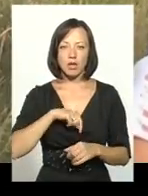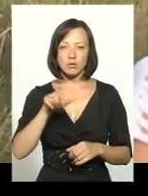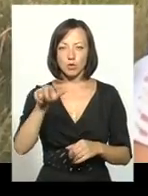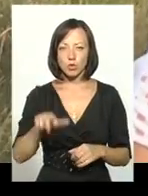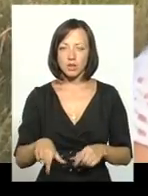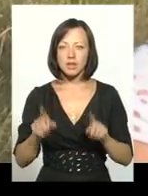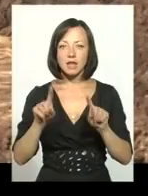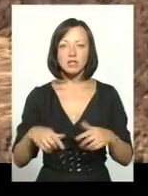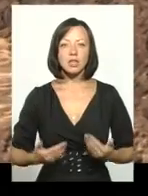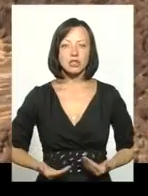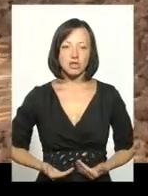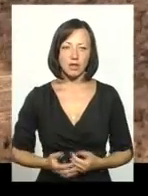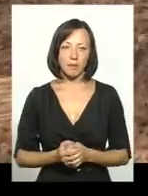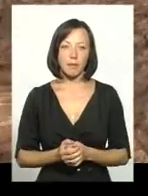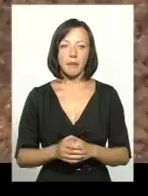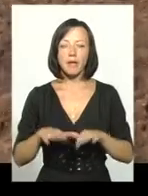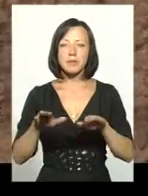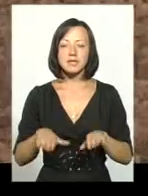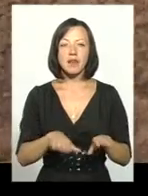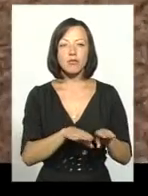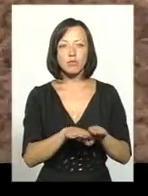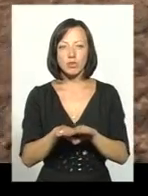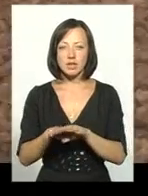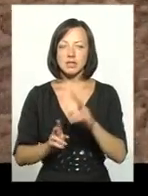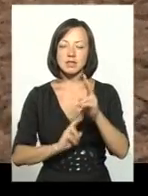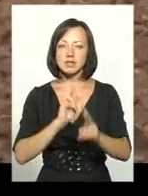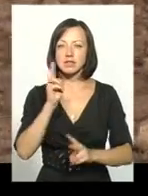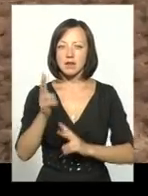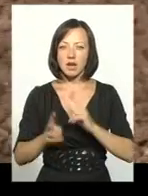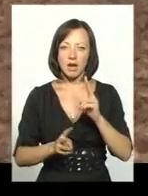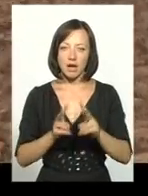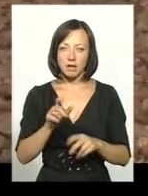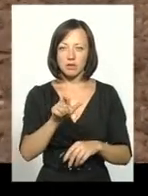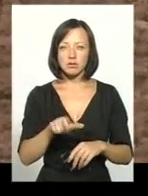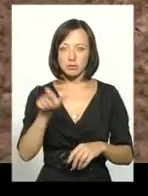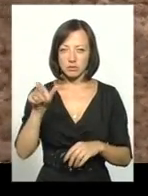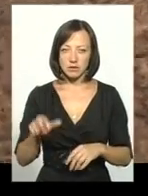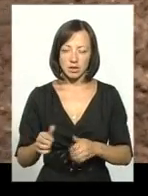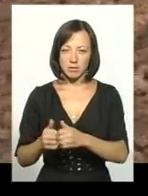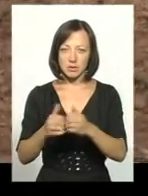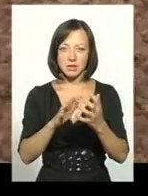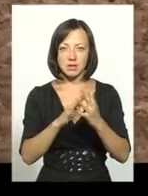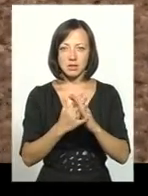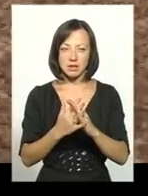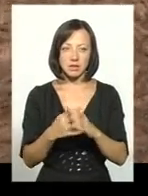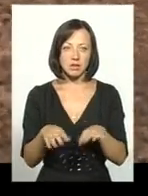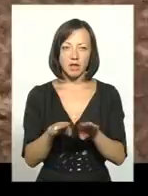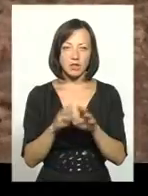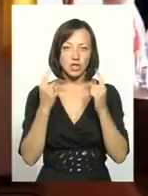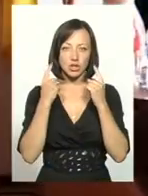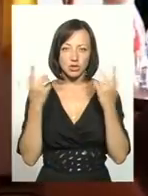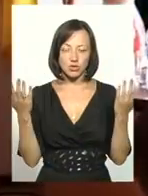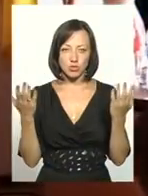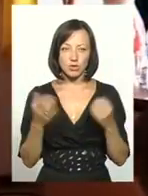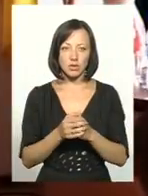людини і навіть для життя. На місцевому рівні скарг мешканців Чембарівки та довколишніх сіл наче й не чують.